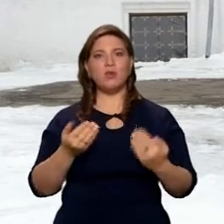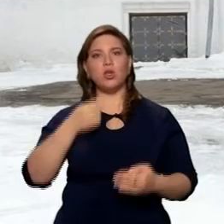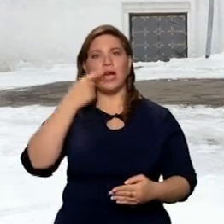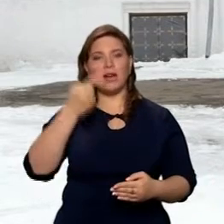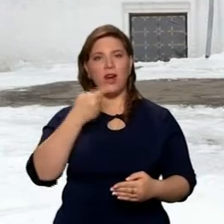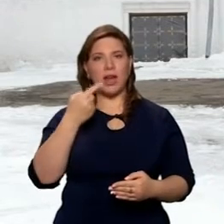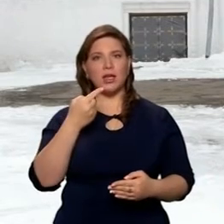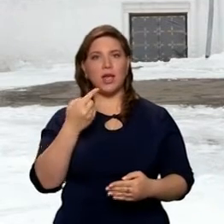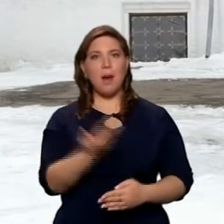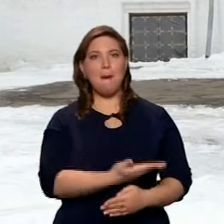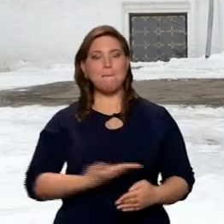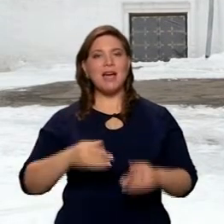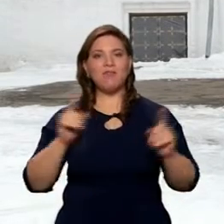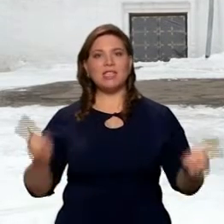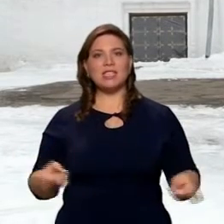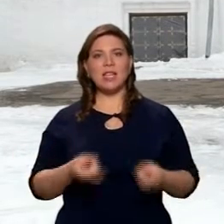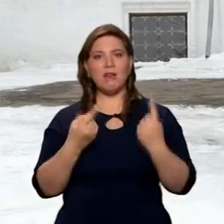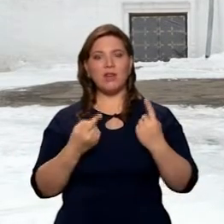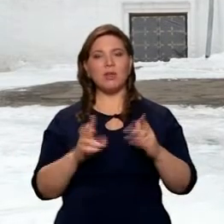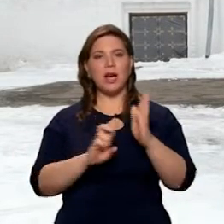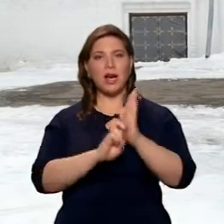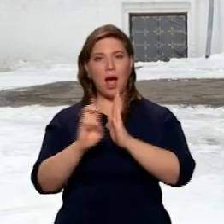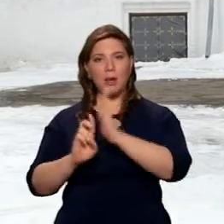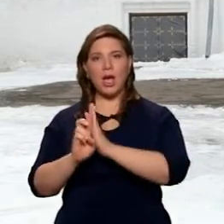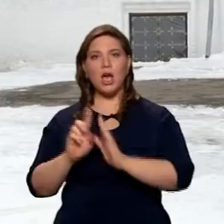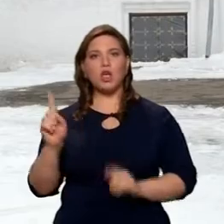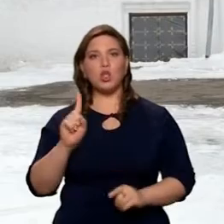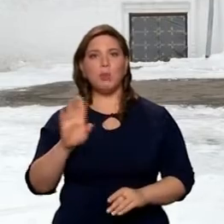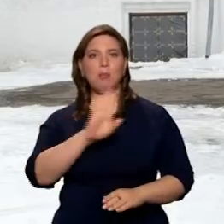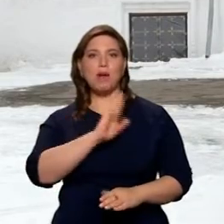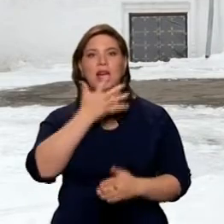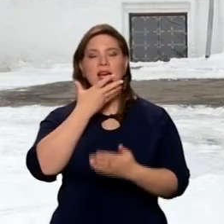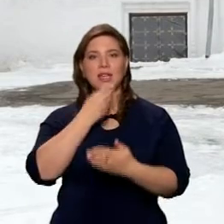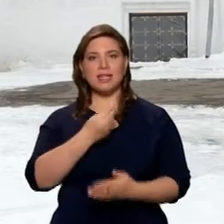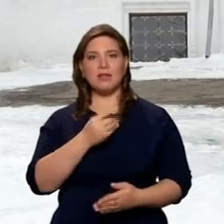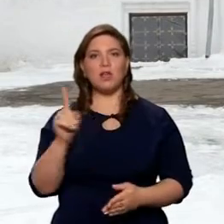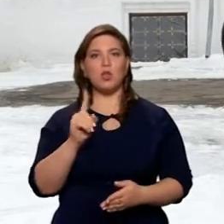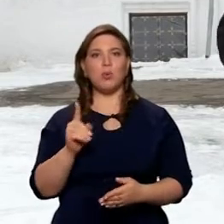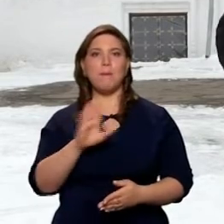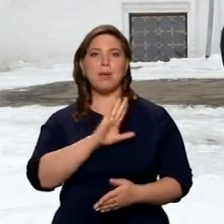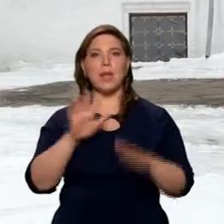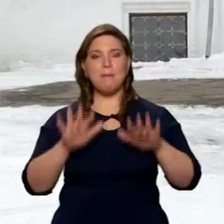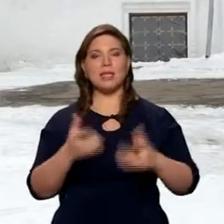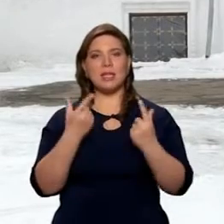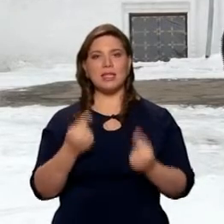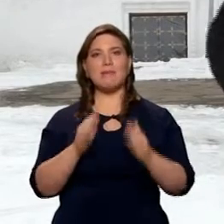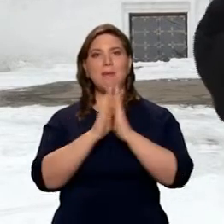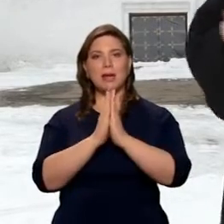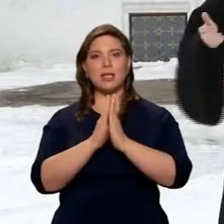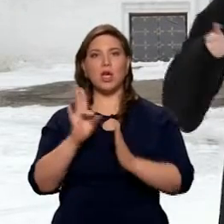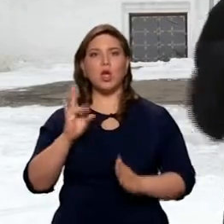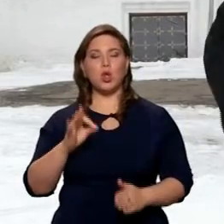говорят, мы восстанавливаем храмы для того, чтобы было красиво, чтобы было где помолиться. Но все же,